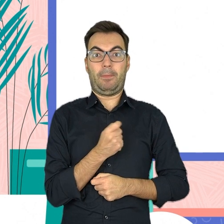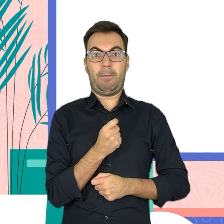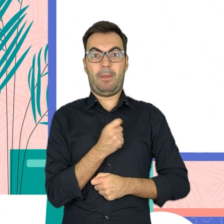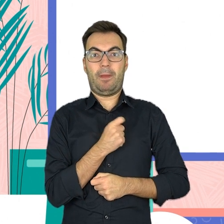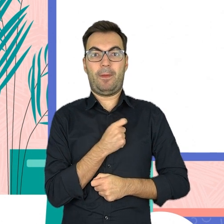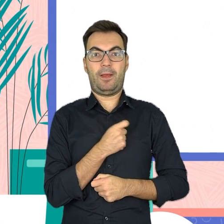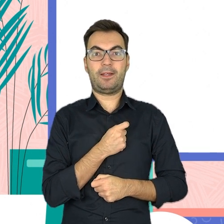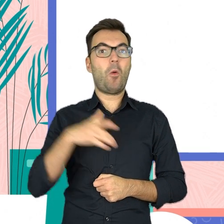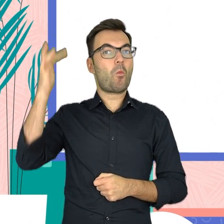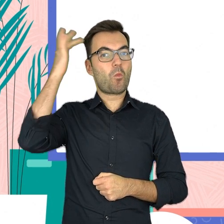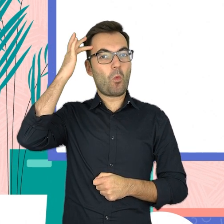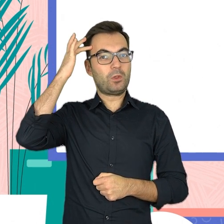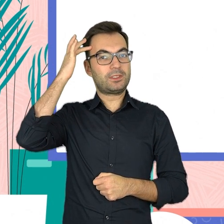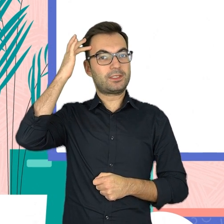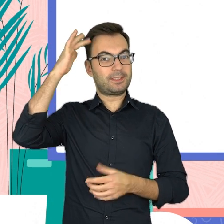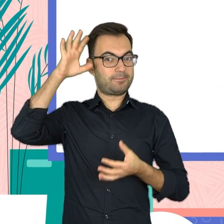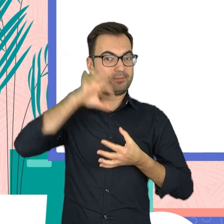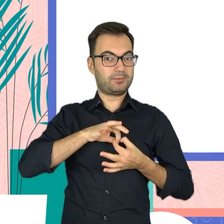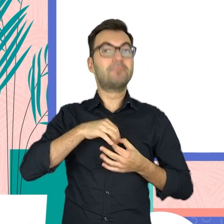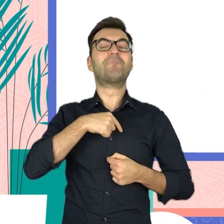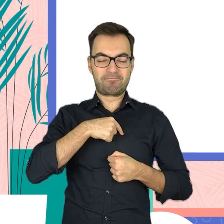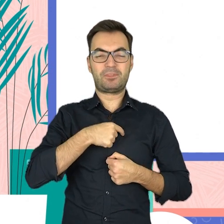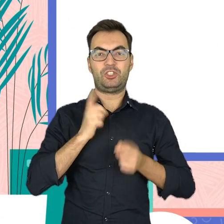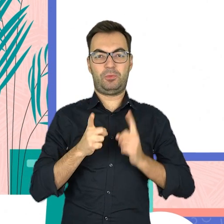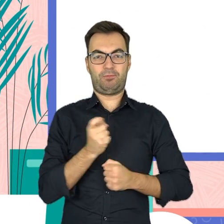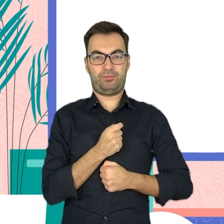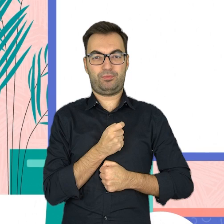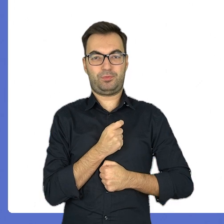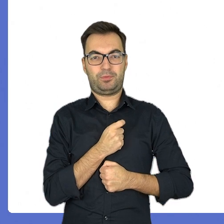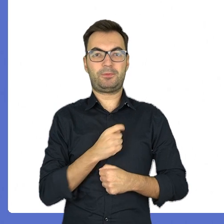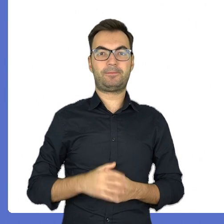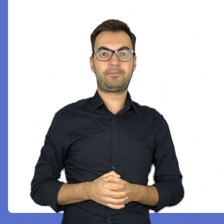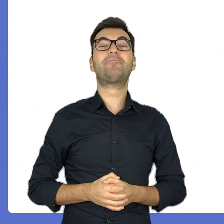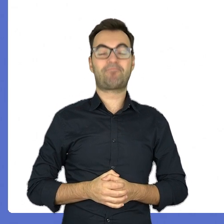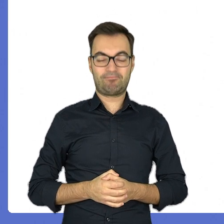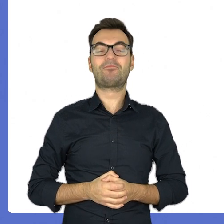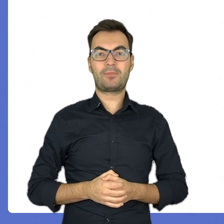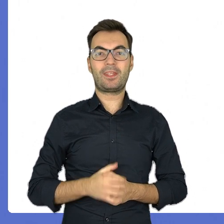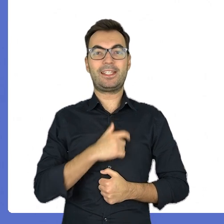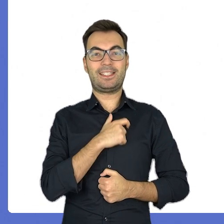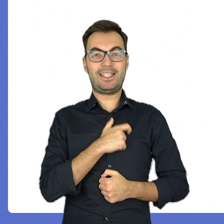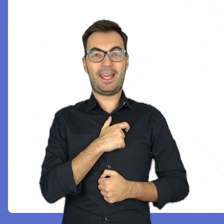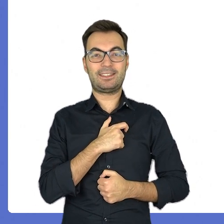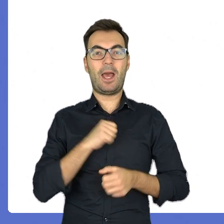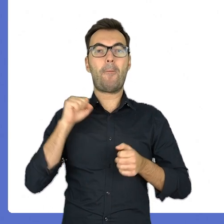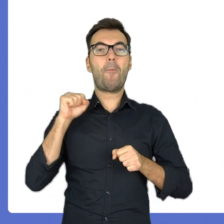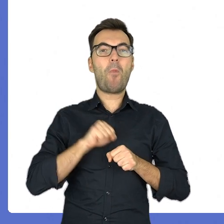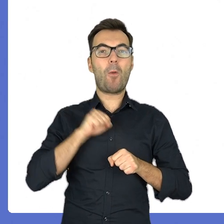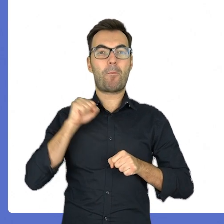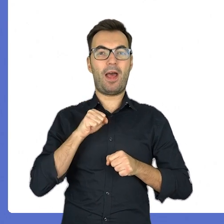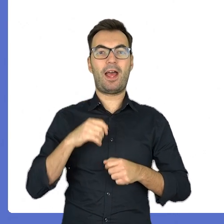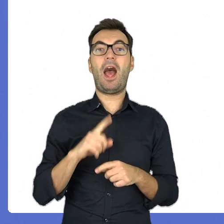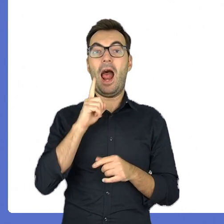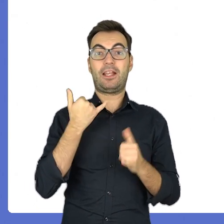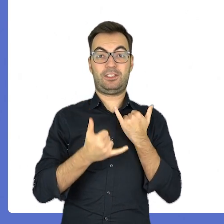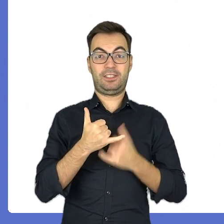przyspieszyć. Dostaje rozkaz z mózgu i zaczyna szybciej bić. Tak, serce to pompa, ale po to, by